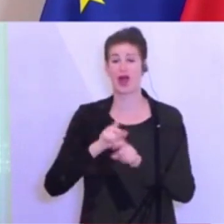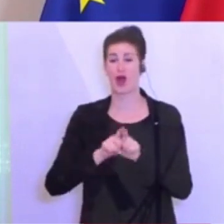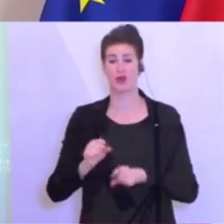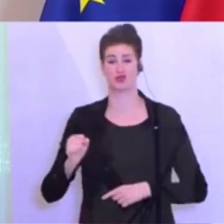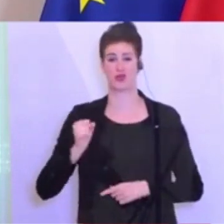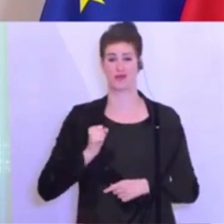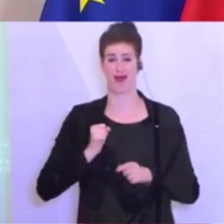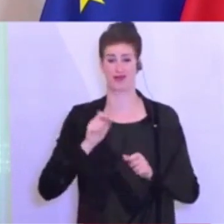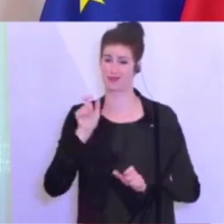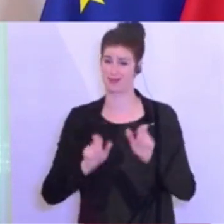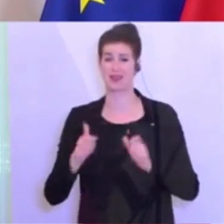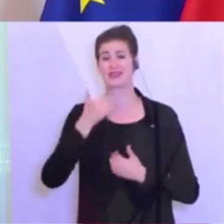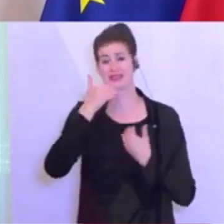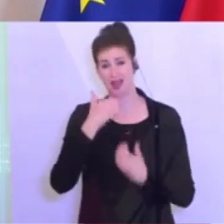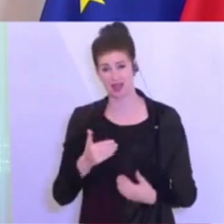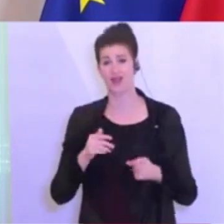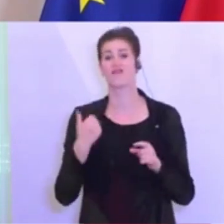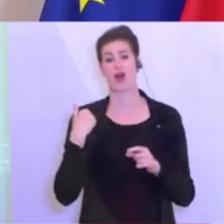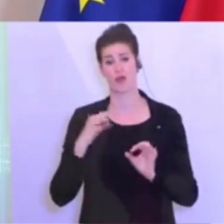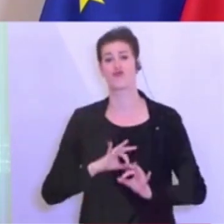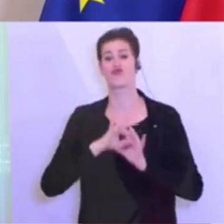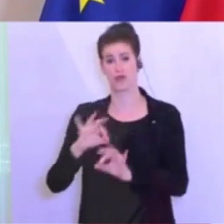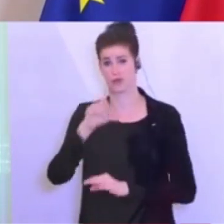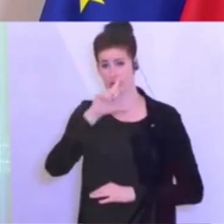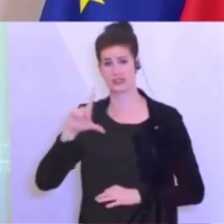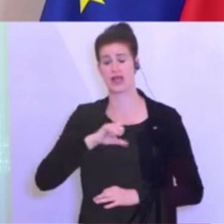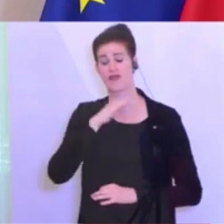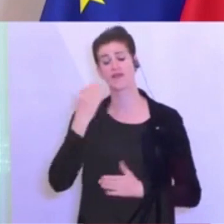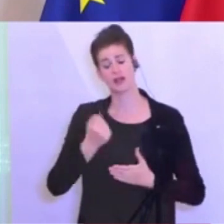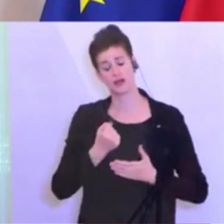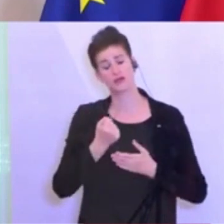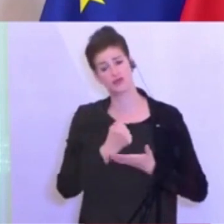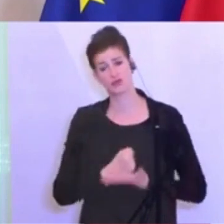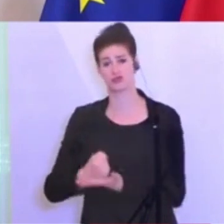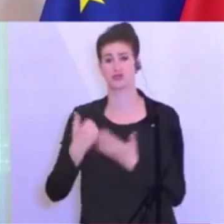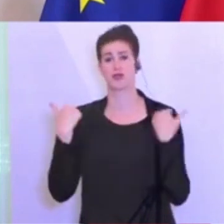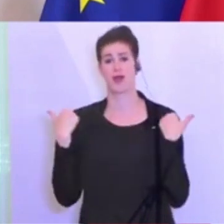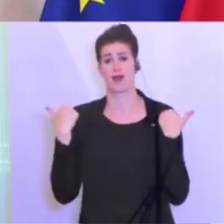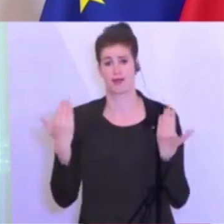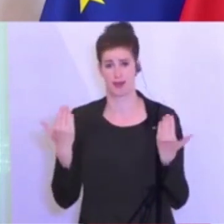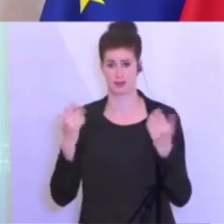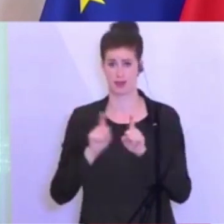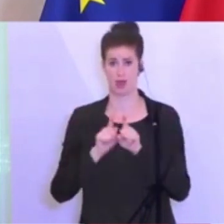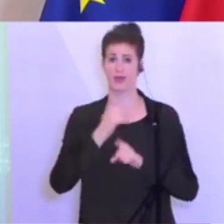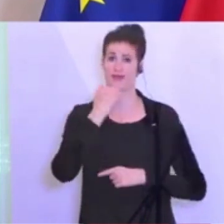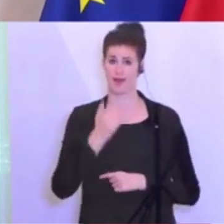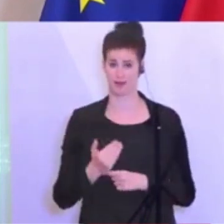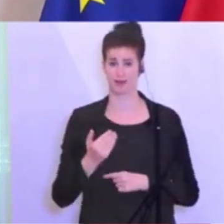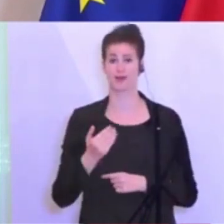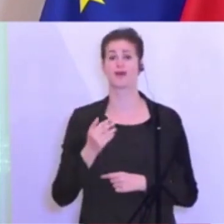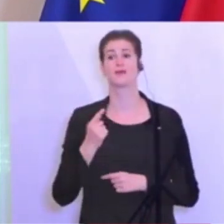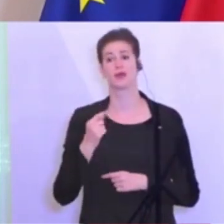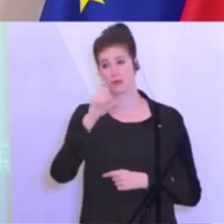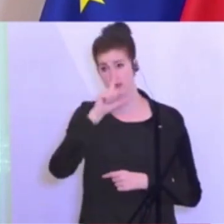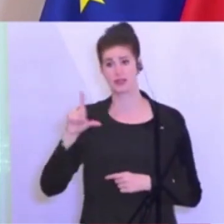Danke sagen, die die Polizei massiv entlastet haben und es möglich gemacht haben, dass sich die Polizei in ursprünglichen Aufgaben so